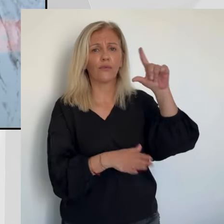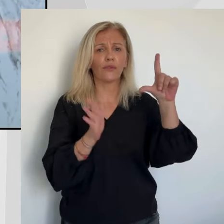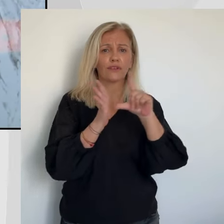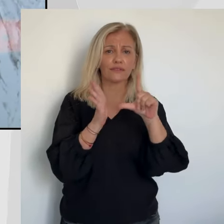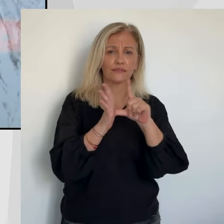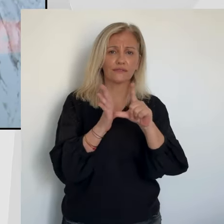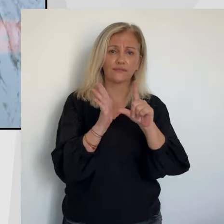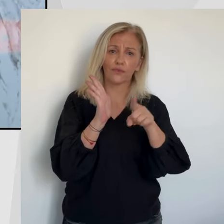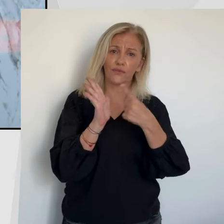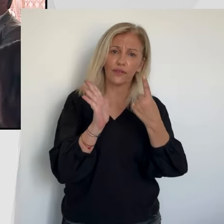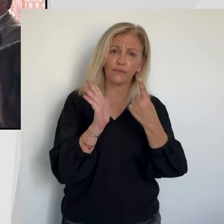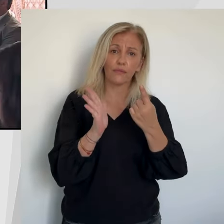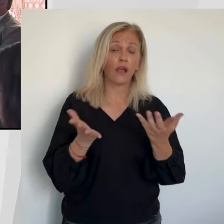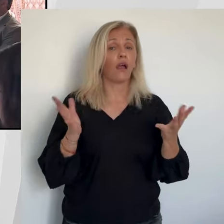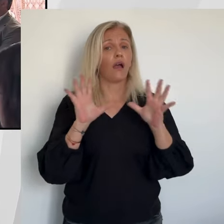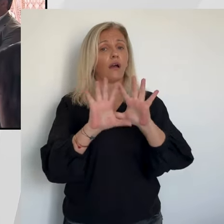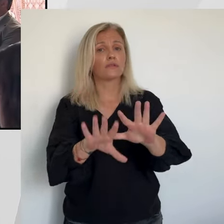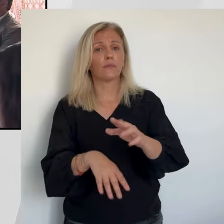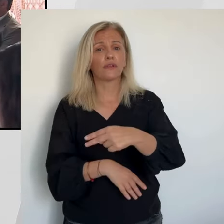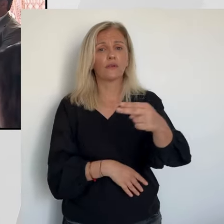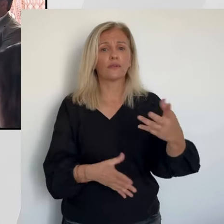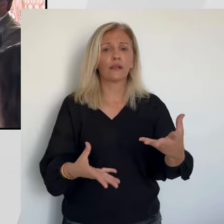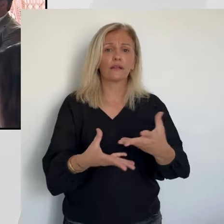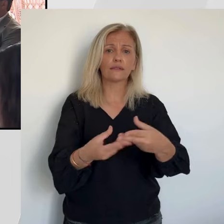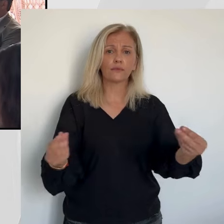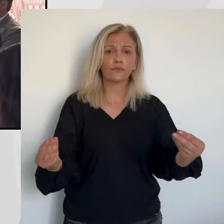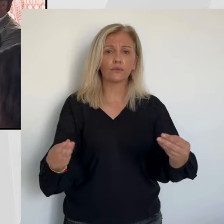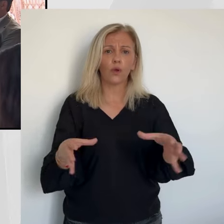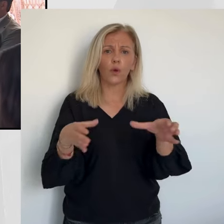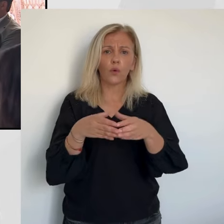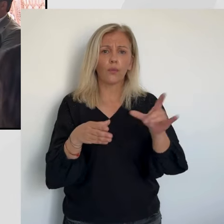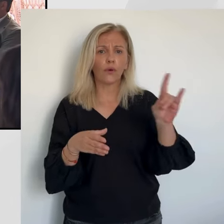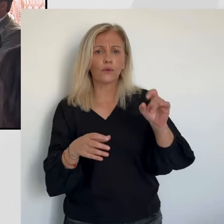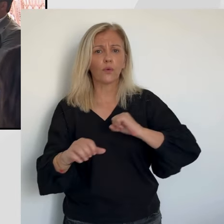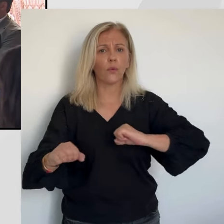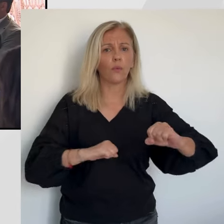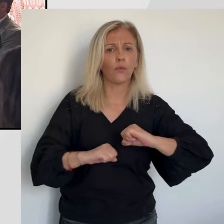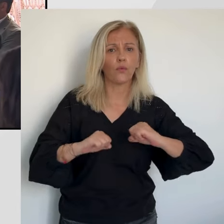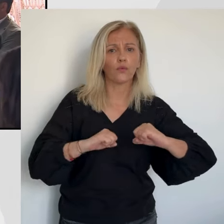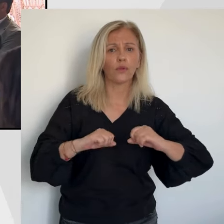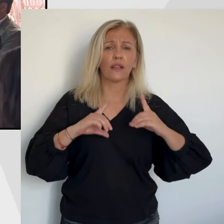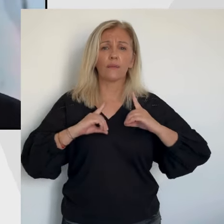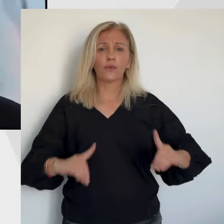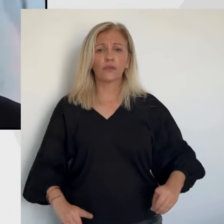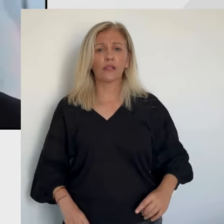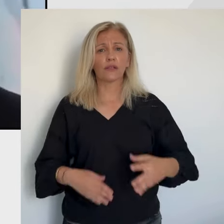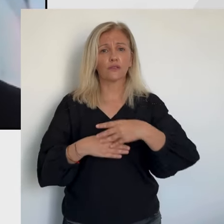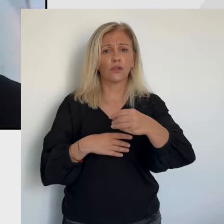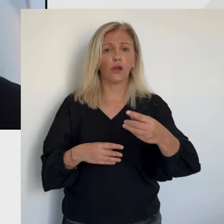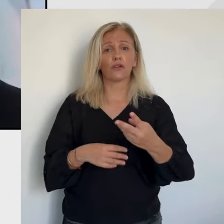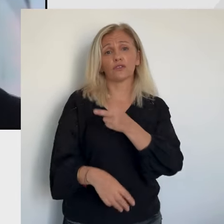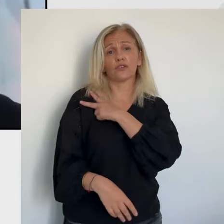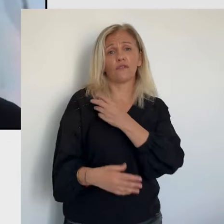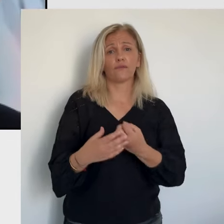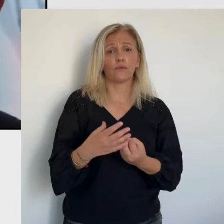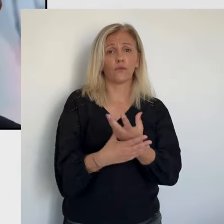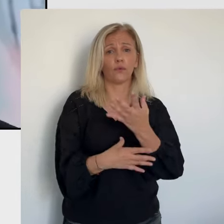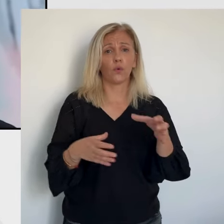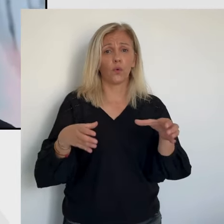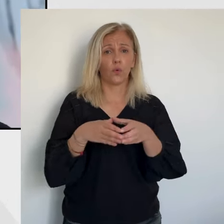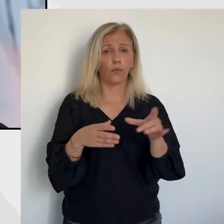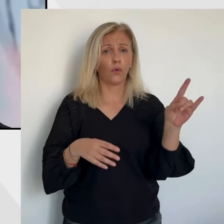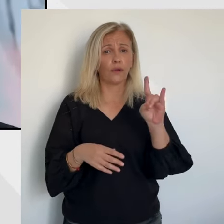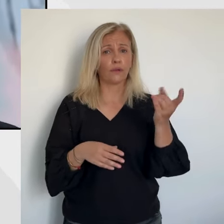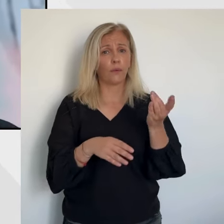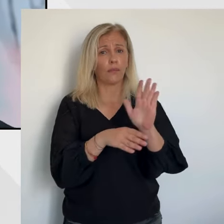à ma réélection. Laurent Marcangeli officialise sa candidature pour les législatives. Après la dissolution de l'Assemblée nationale, une nouvelle campagne